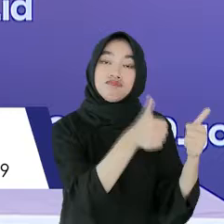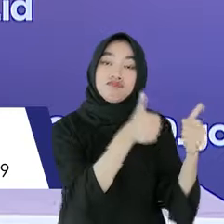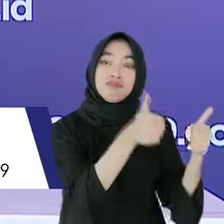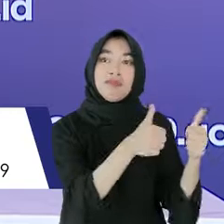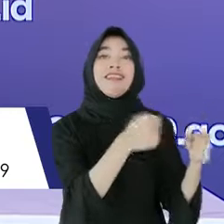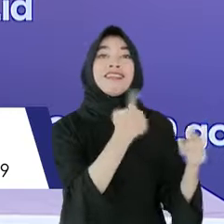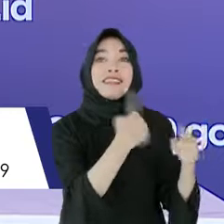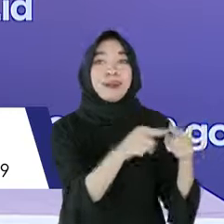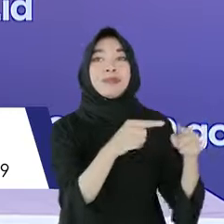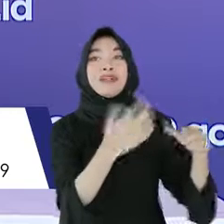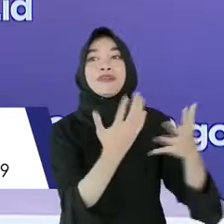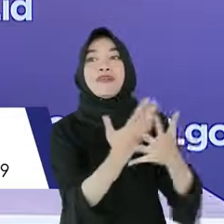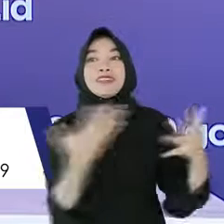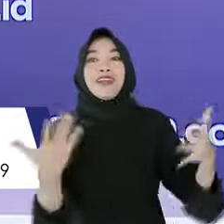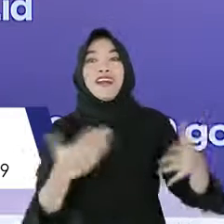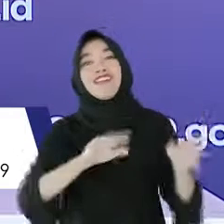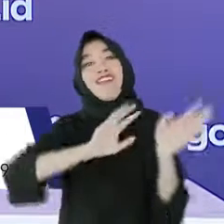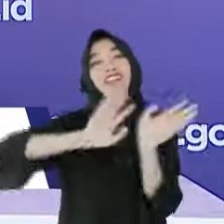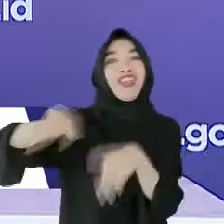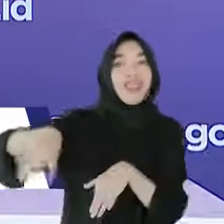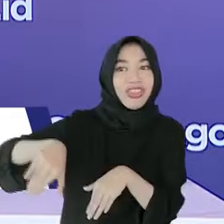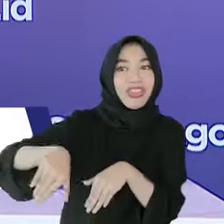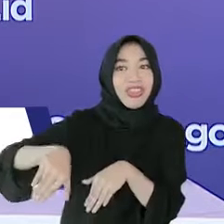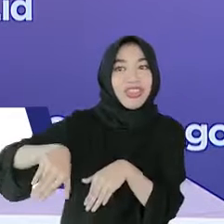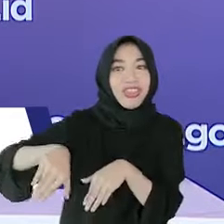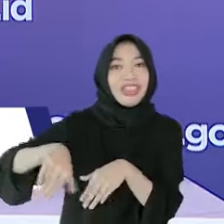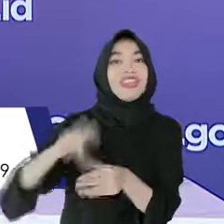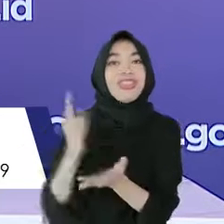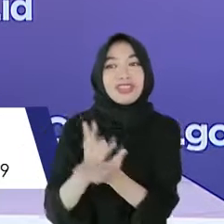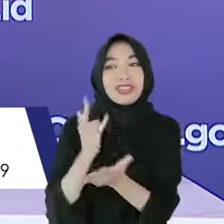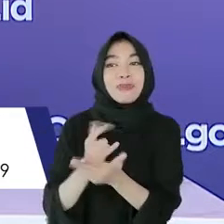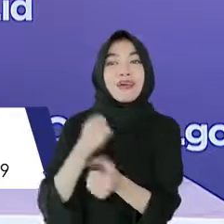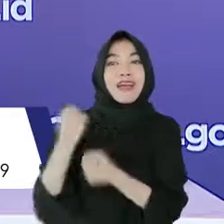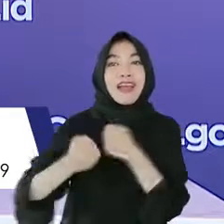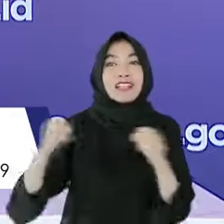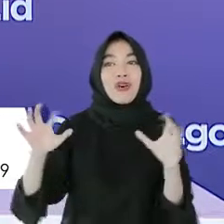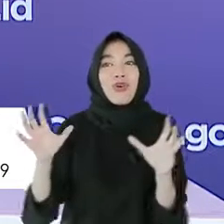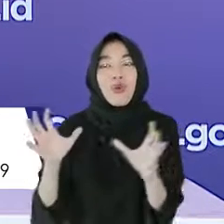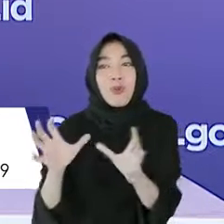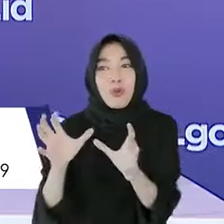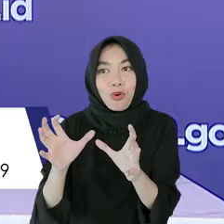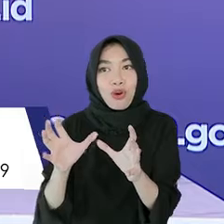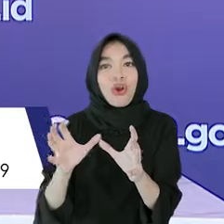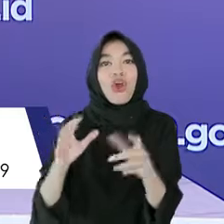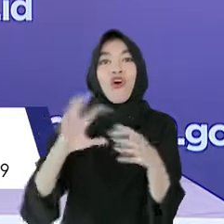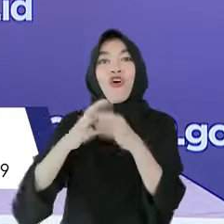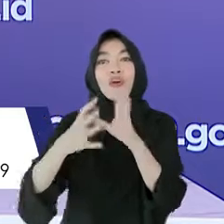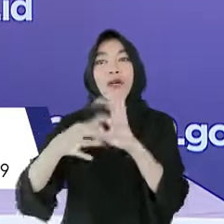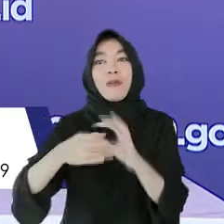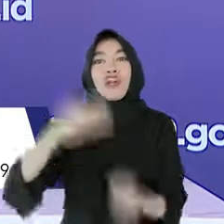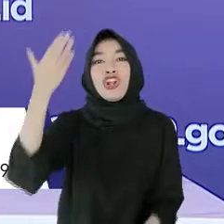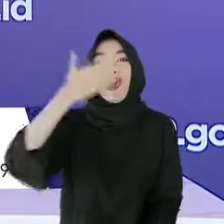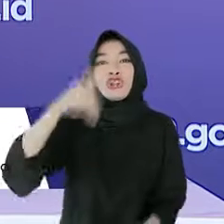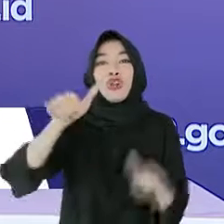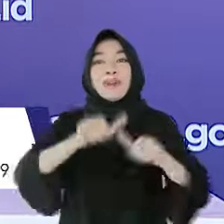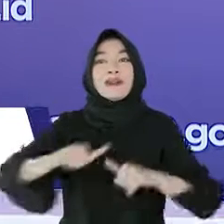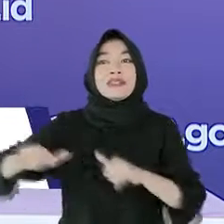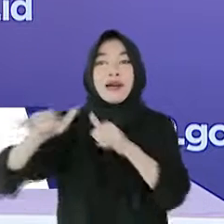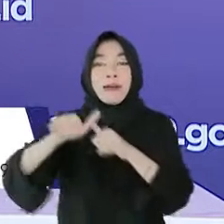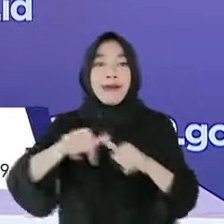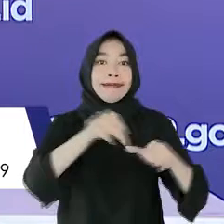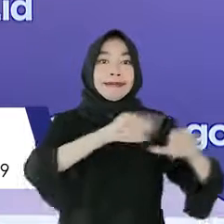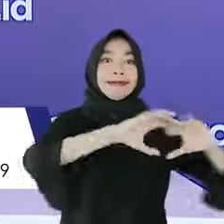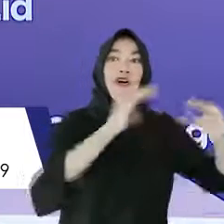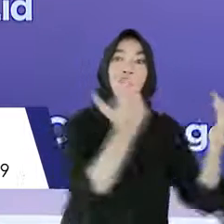masyarakat malah abai dengan mengadakan kegiatan berkumpul dan nonton bersama di saat protokol